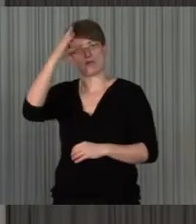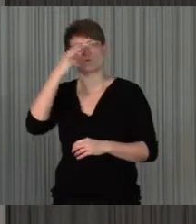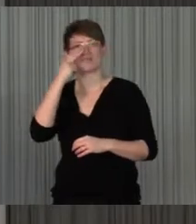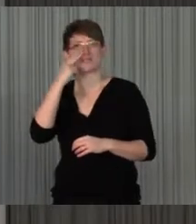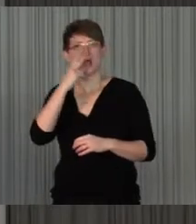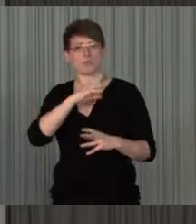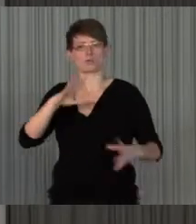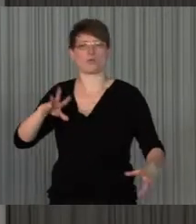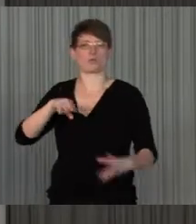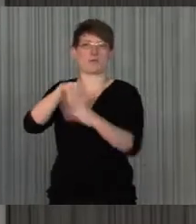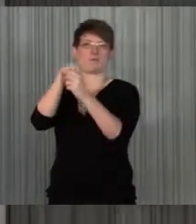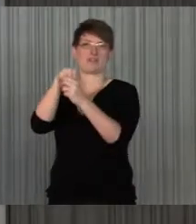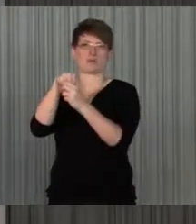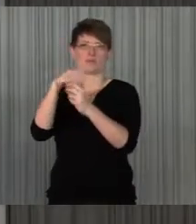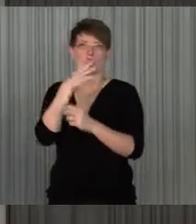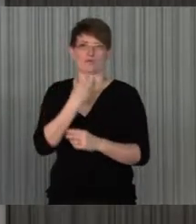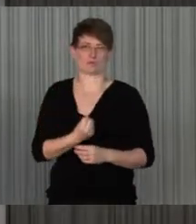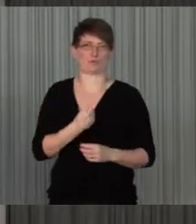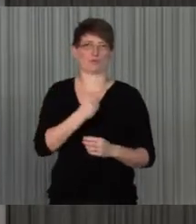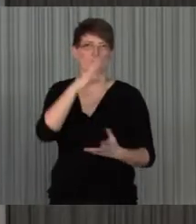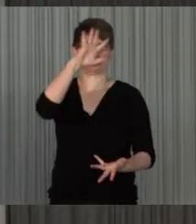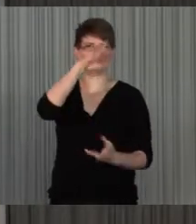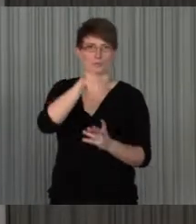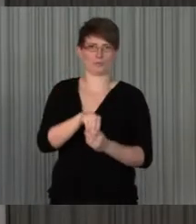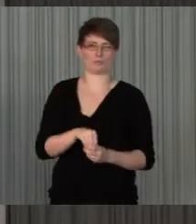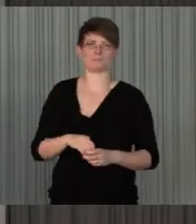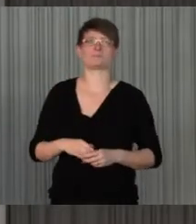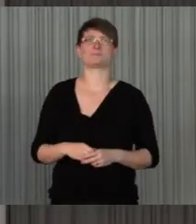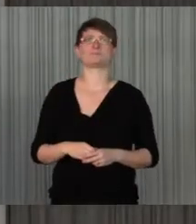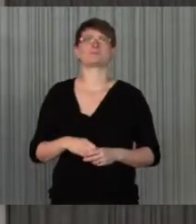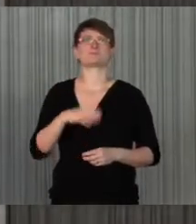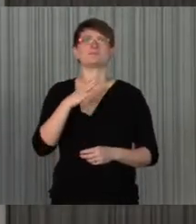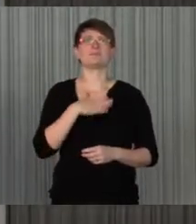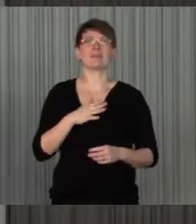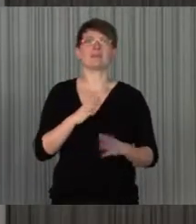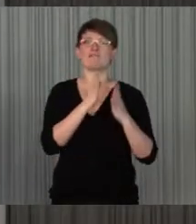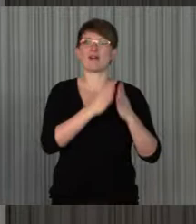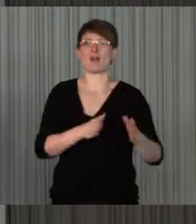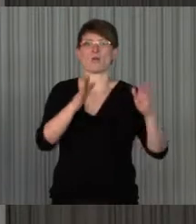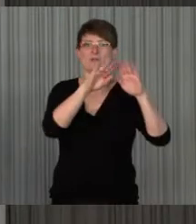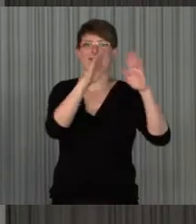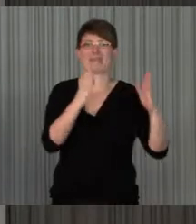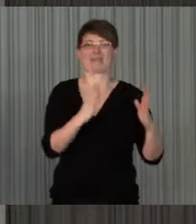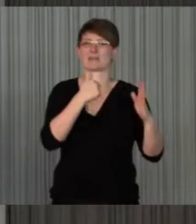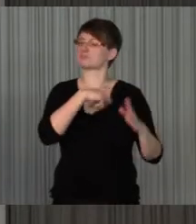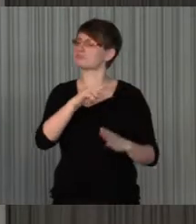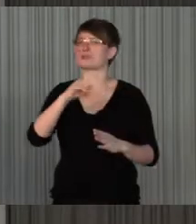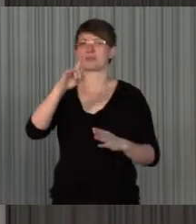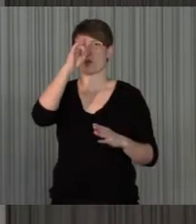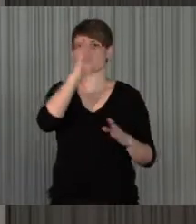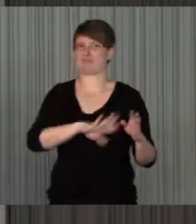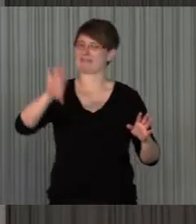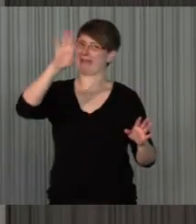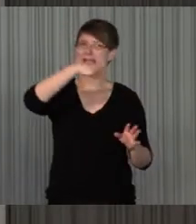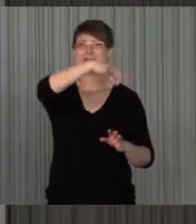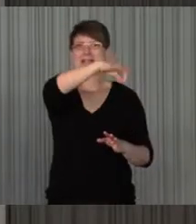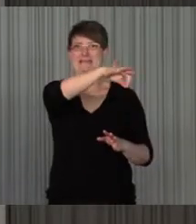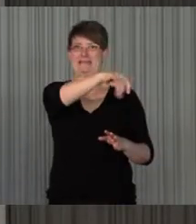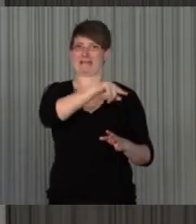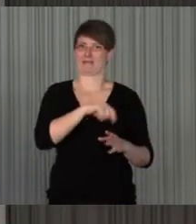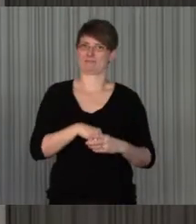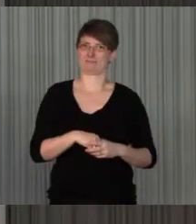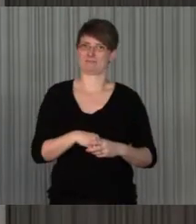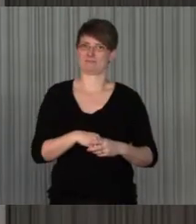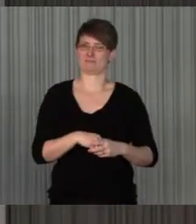versprochen kurz ein paar Worte zu der Fakultät für Rehabilitationswissenschaft, das ist in der Tat so, dass es einzigartig in Deutschland ist, also die